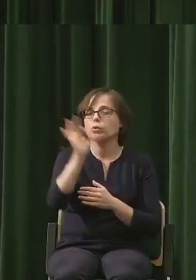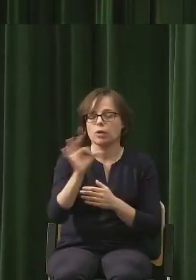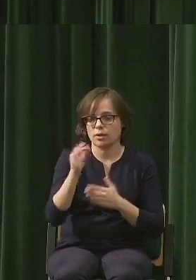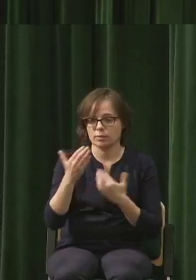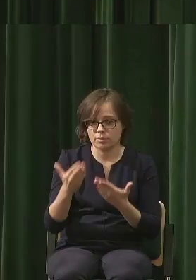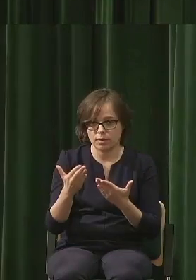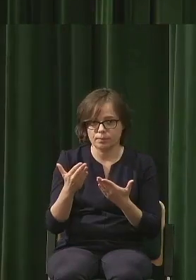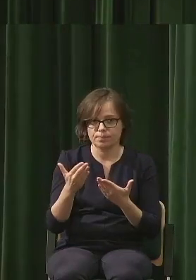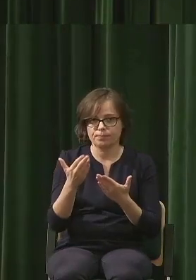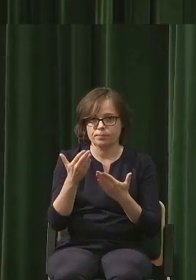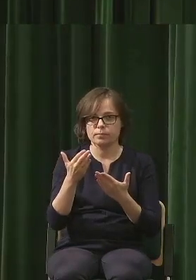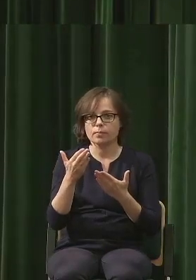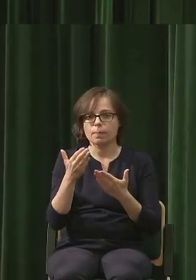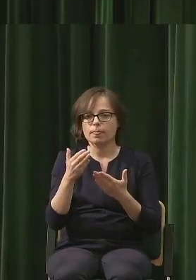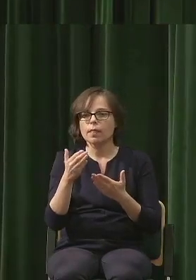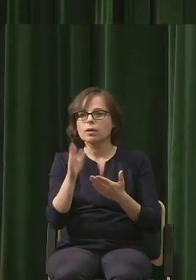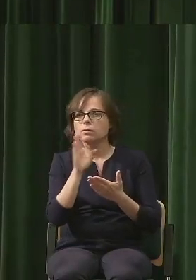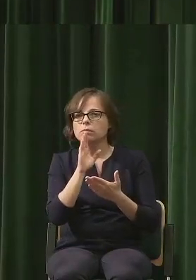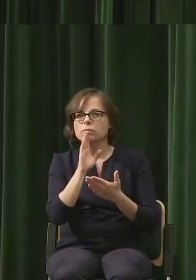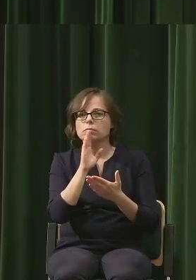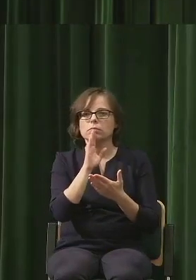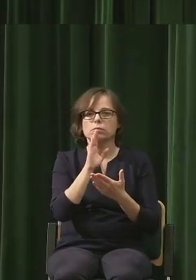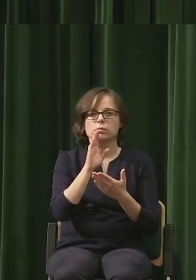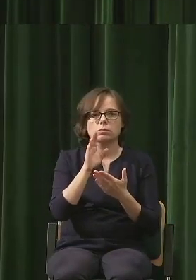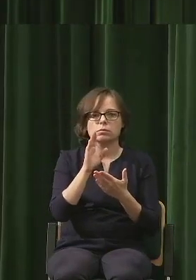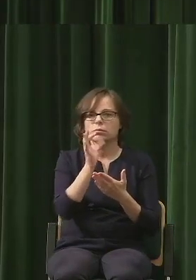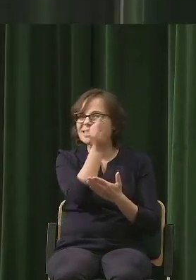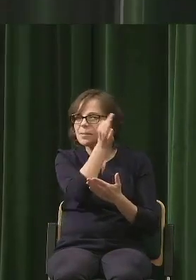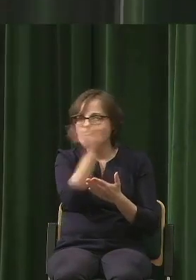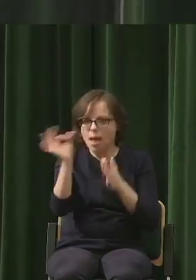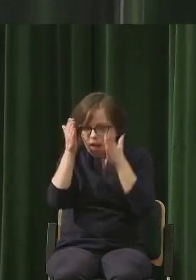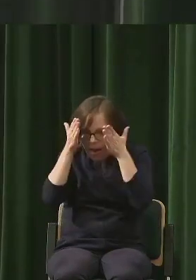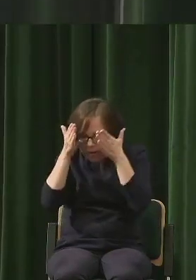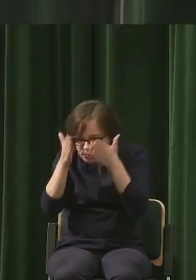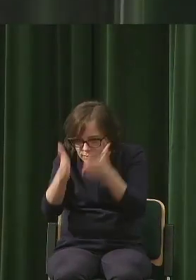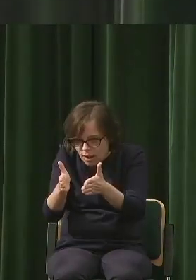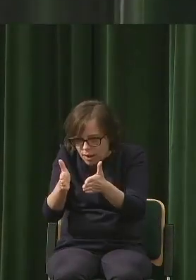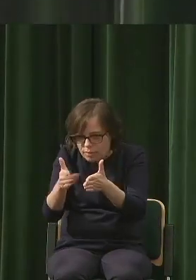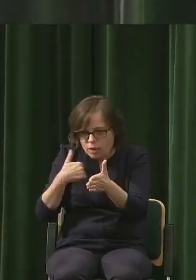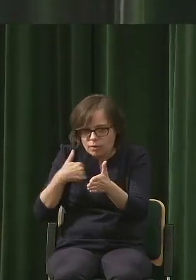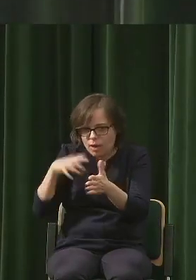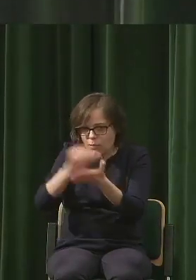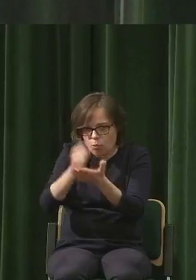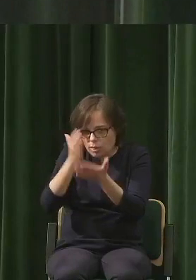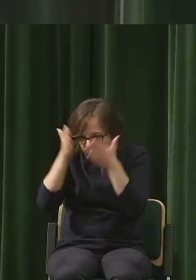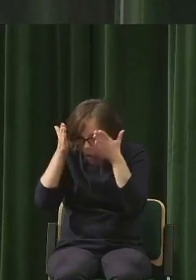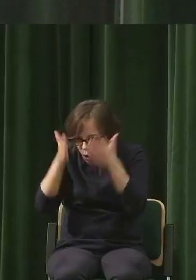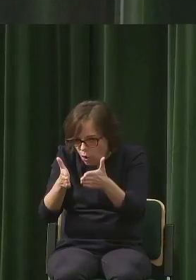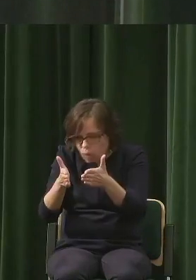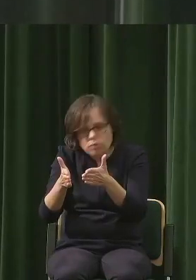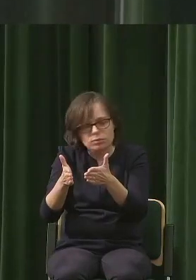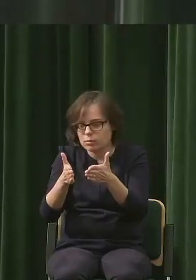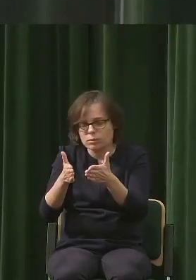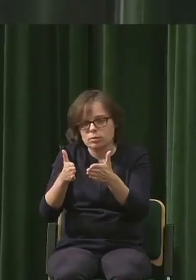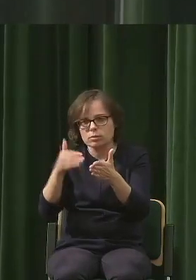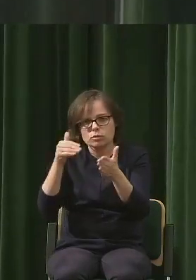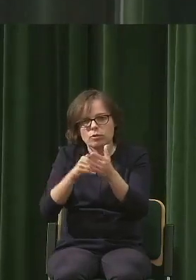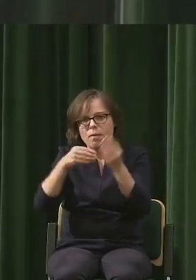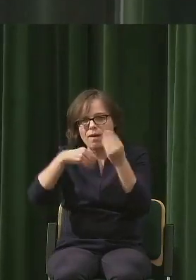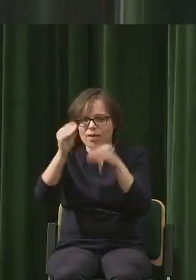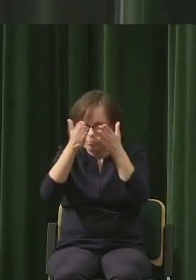specjalizacji, mówiąc najbardziej tak schematycznie, w kierunku takiego bardziej holistycznego